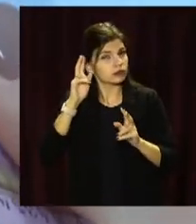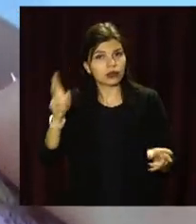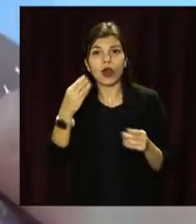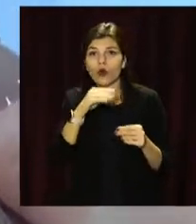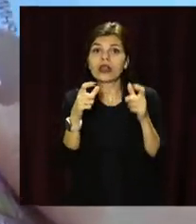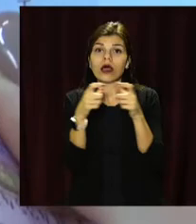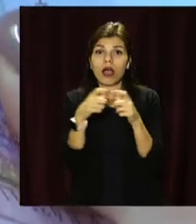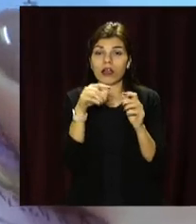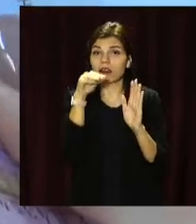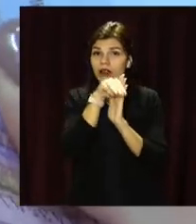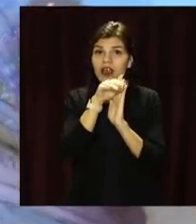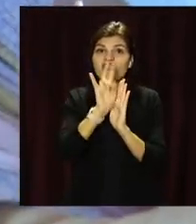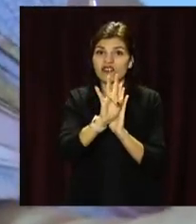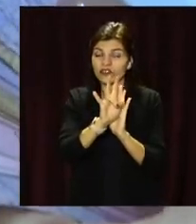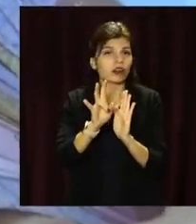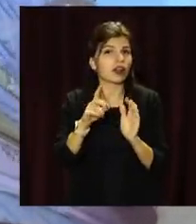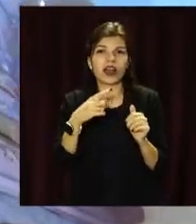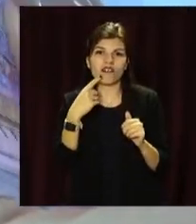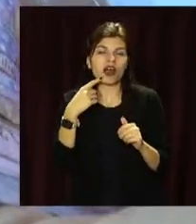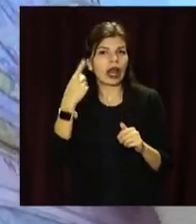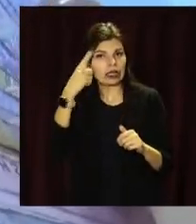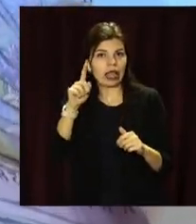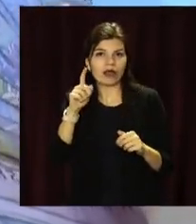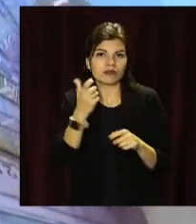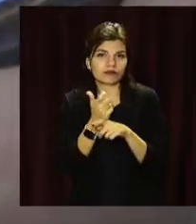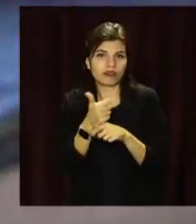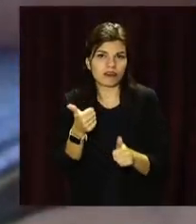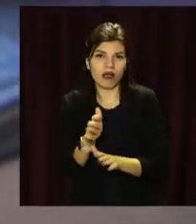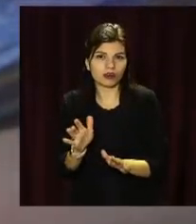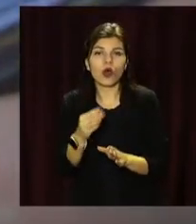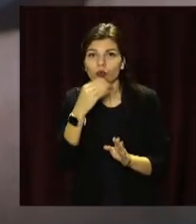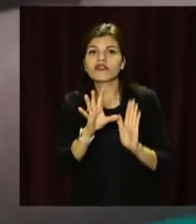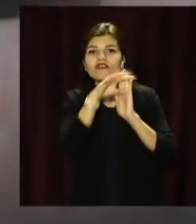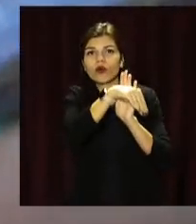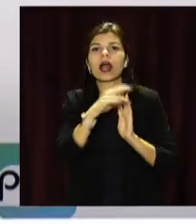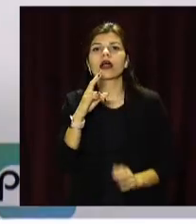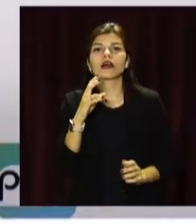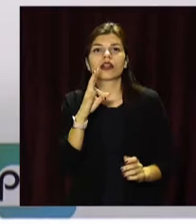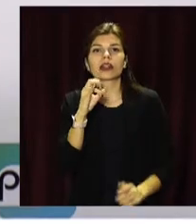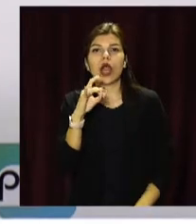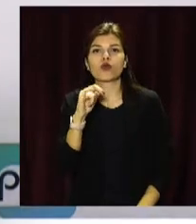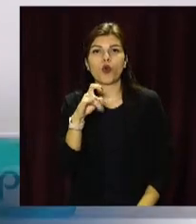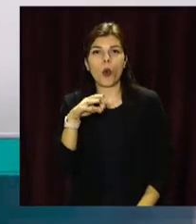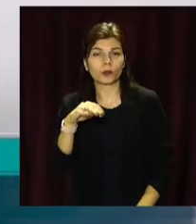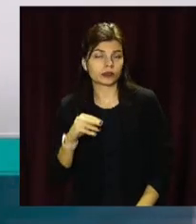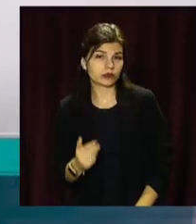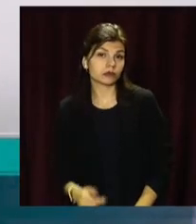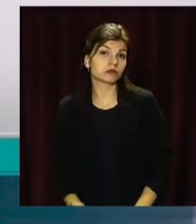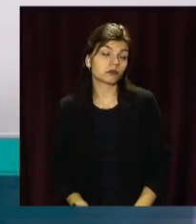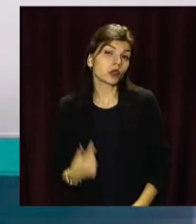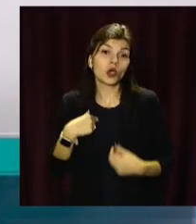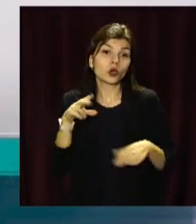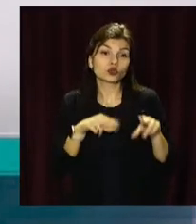на карці – ідея погана. Нарадять експерти й інвестувати в нерухомість. Я вважаю, що це не